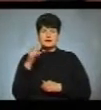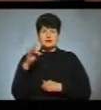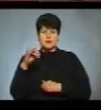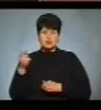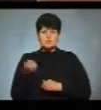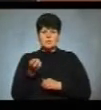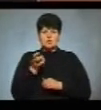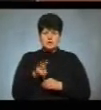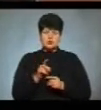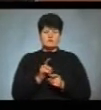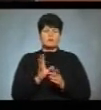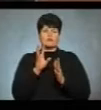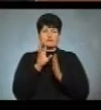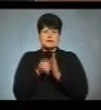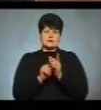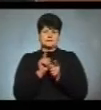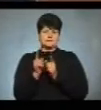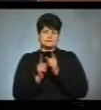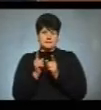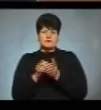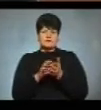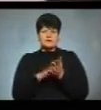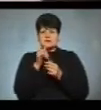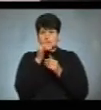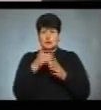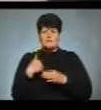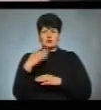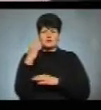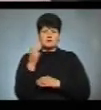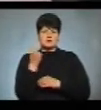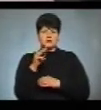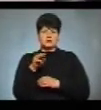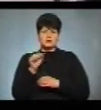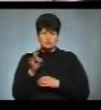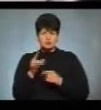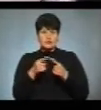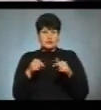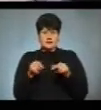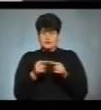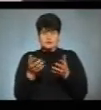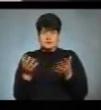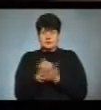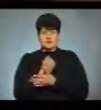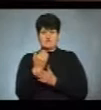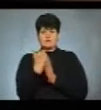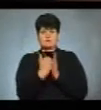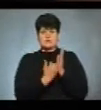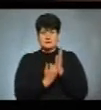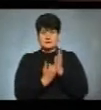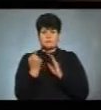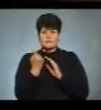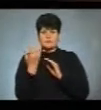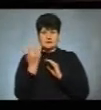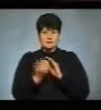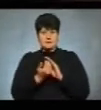прийшла, щоб внести себе у реєстр виборців. Вона не змогла проголосувати в першому турі, бо на дільниці її не було у списках. На передень